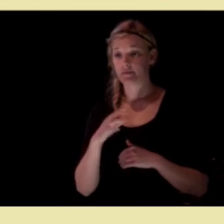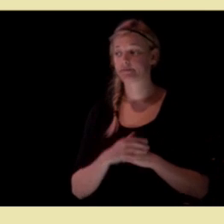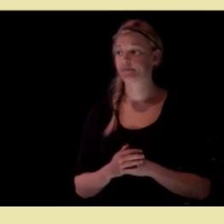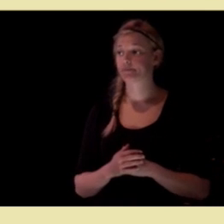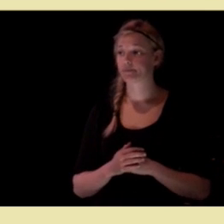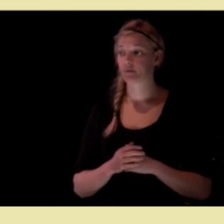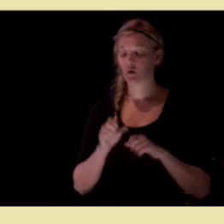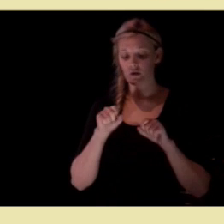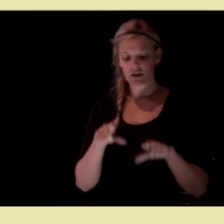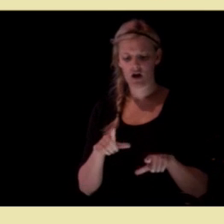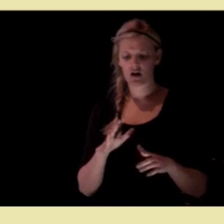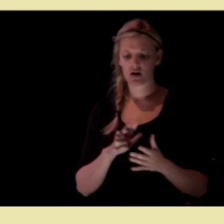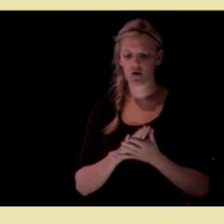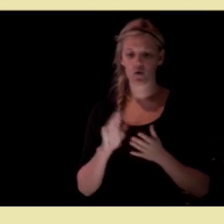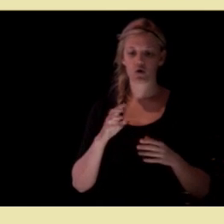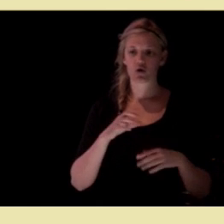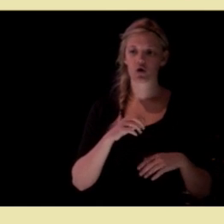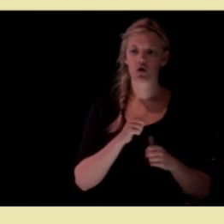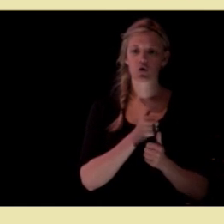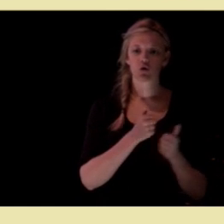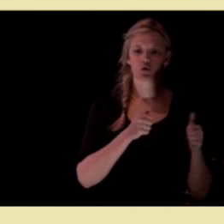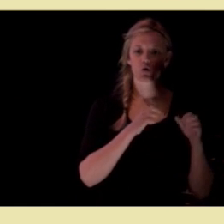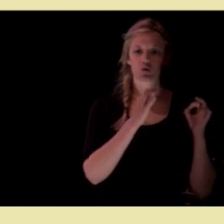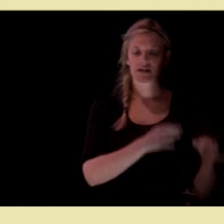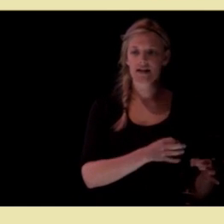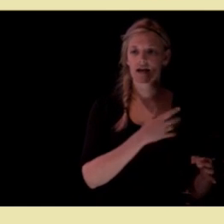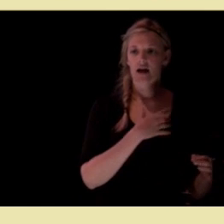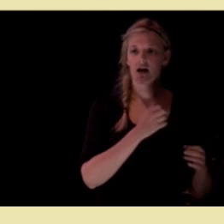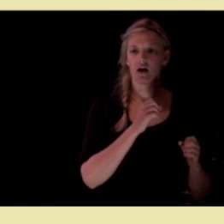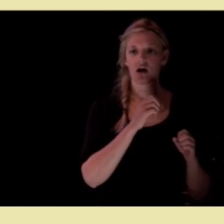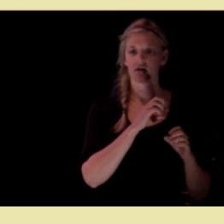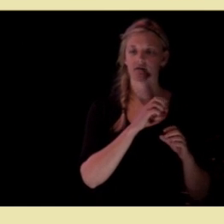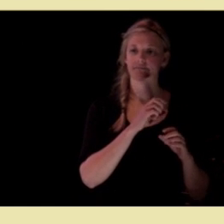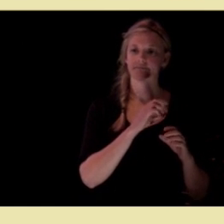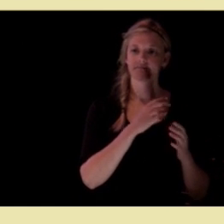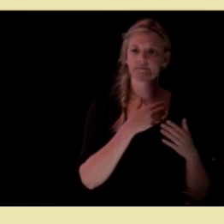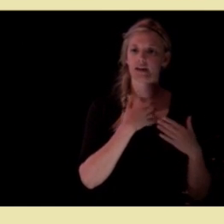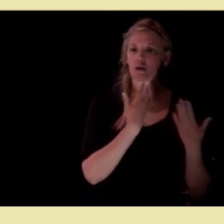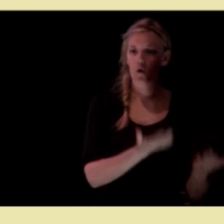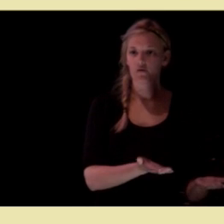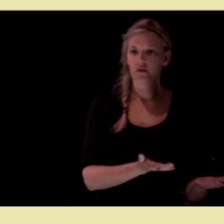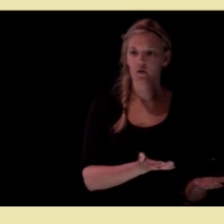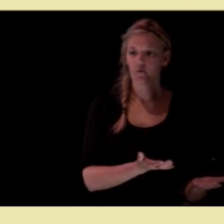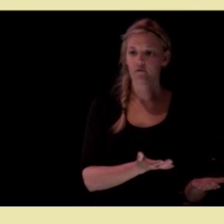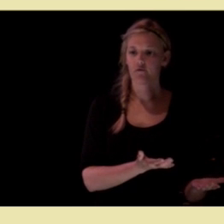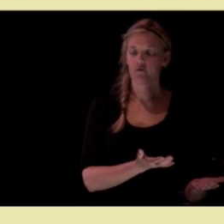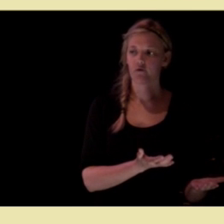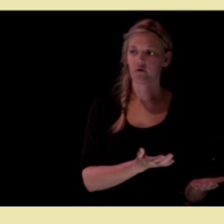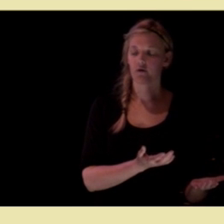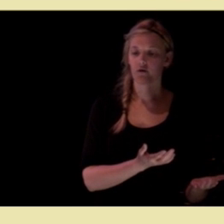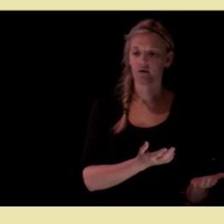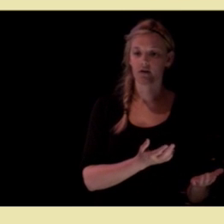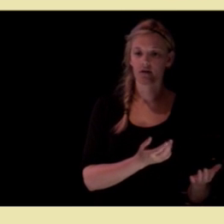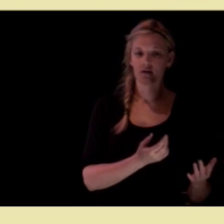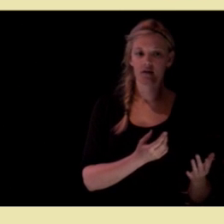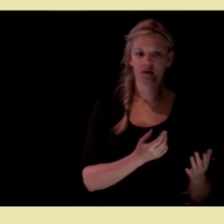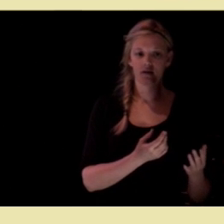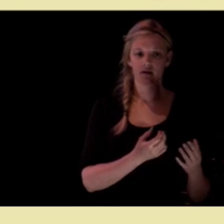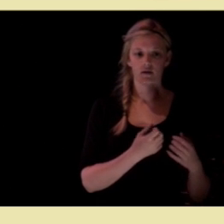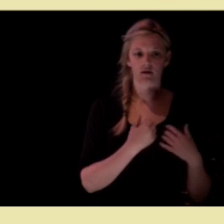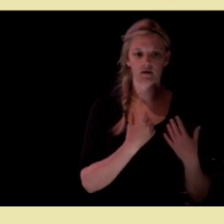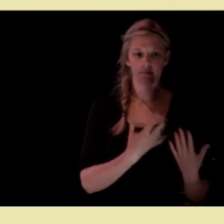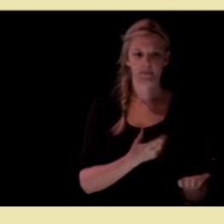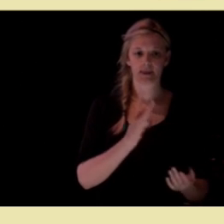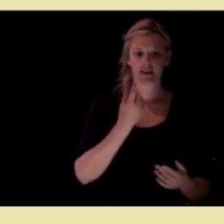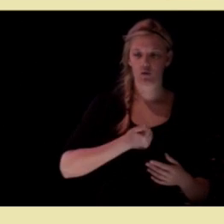startet med etter at Stortinget ga grønt lys for mindre enn ett år siden. Da Scheik-komiteen holdt på med